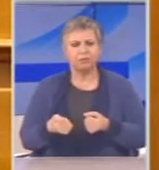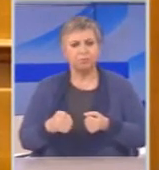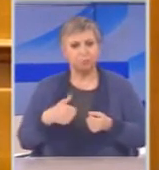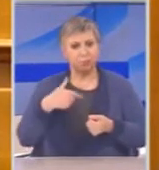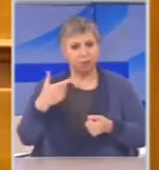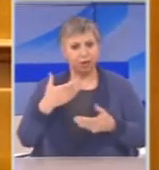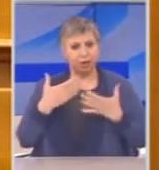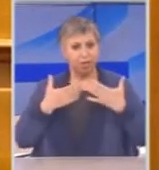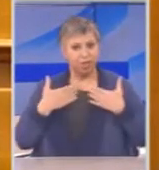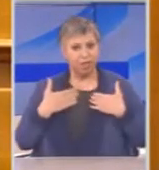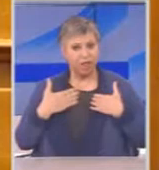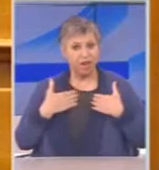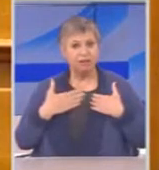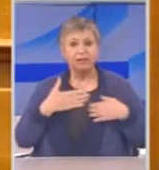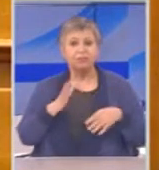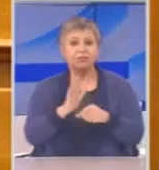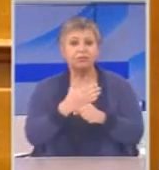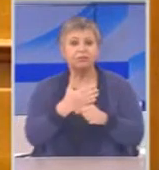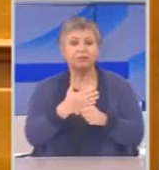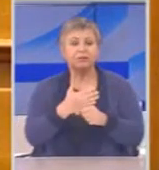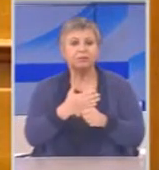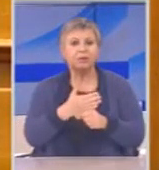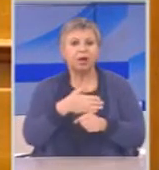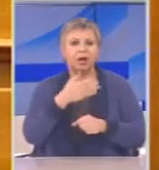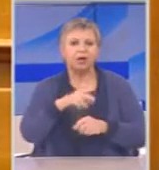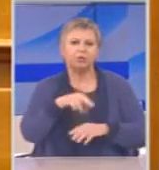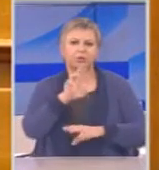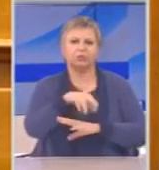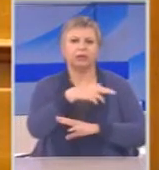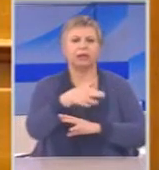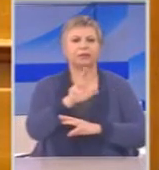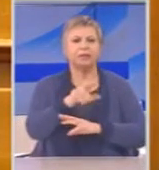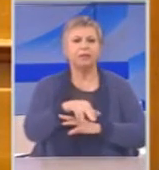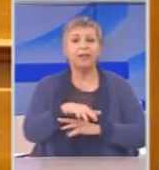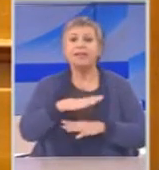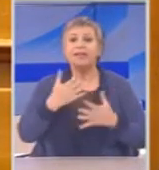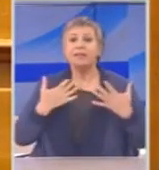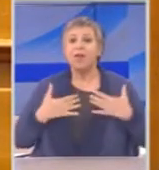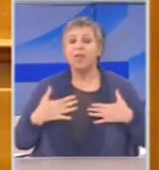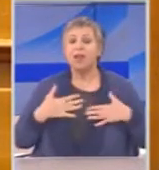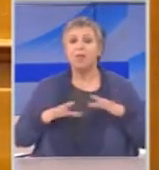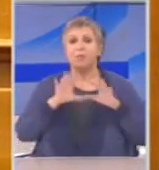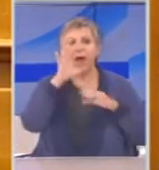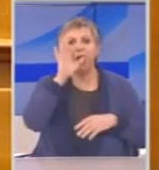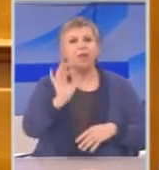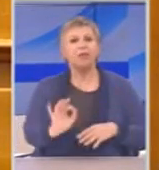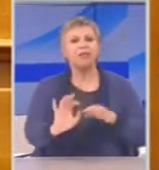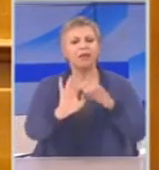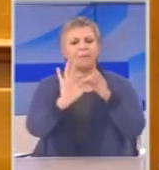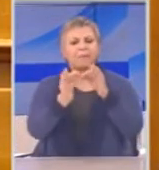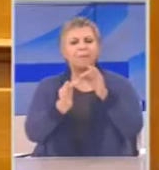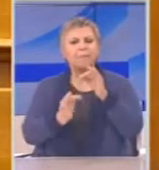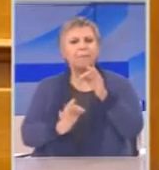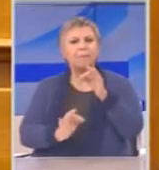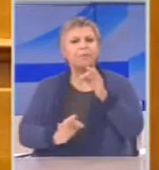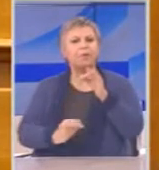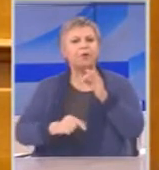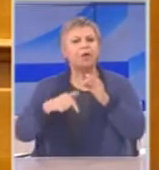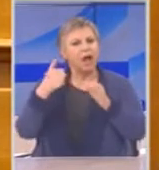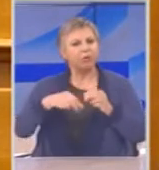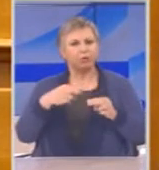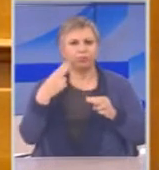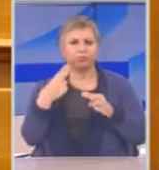ουσιαστικοποίηση του. Ελπίζω ότι όλοι μιλάμε για την ουσιαστικοποίησή του. Άρα όλοι μαζί και με